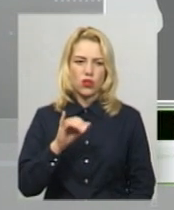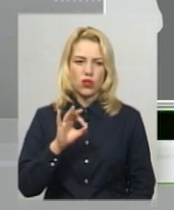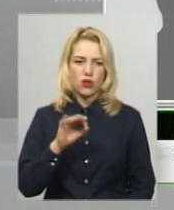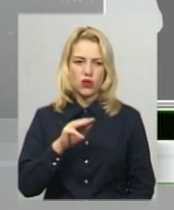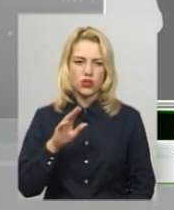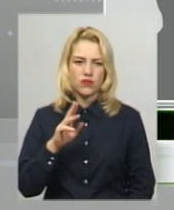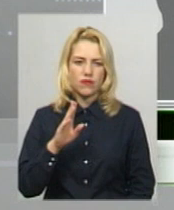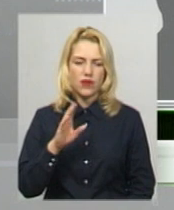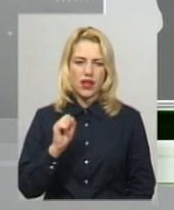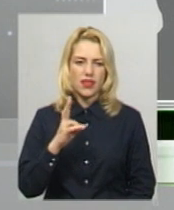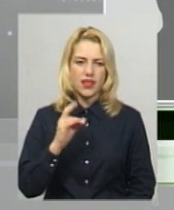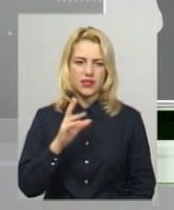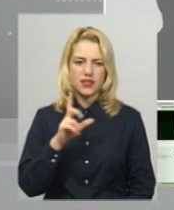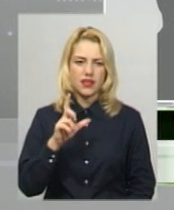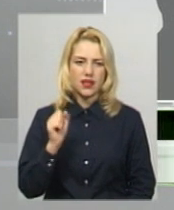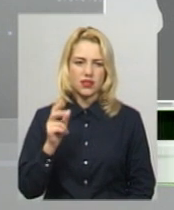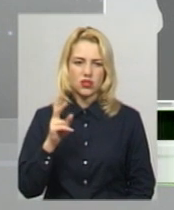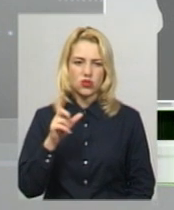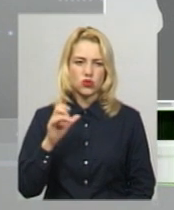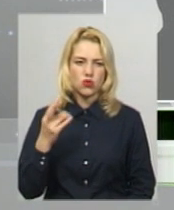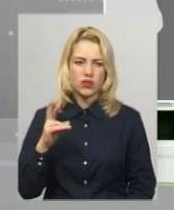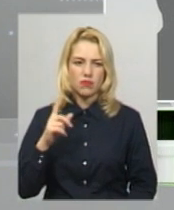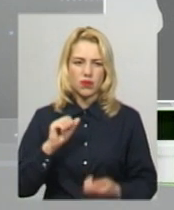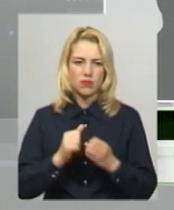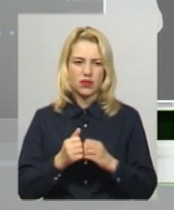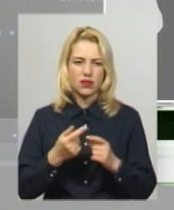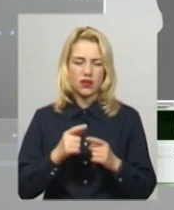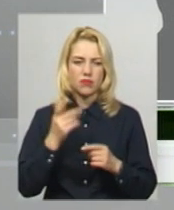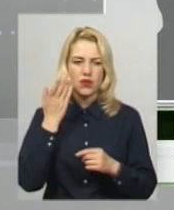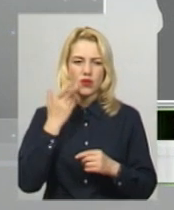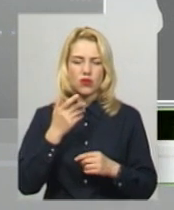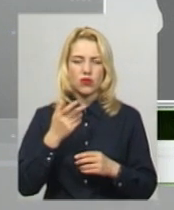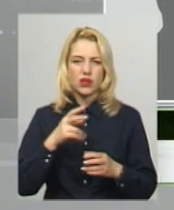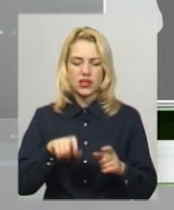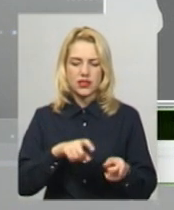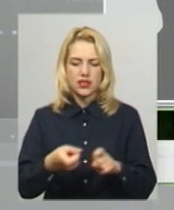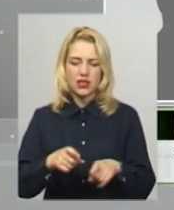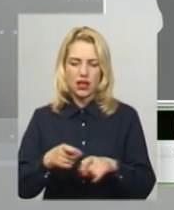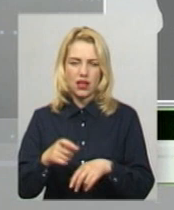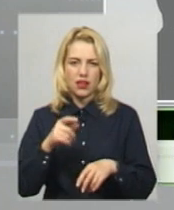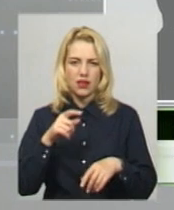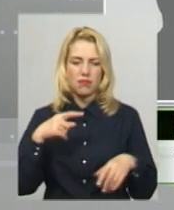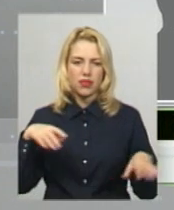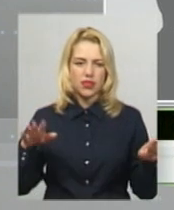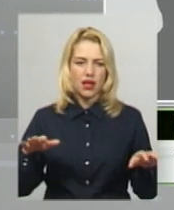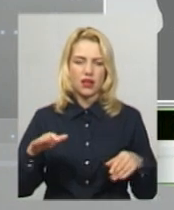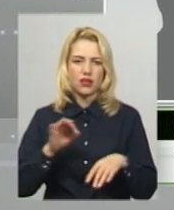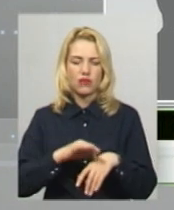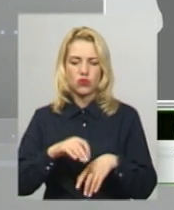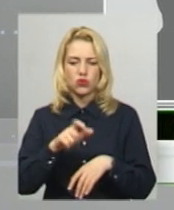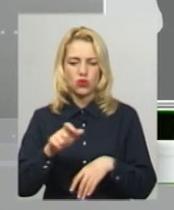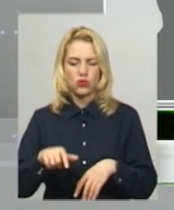пам'ятаєте, загинули масово птахи, дикі звірі, хворіли люди, і ще хворіють діти.